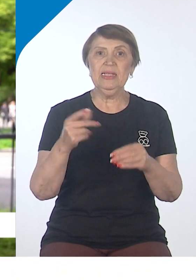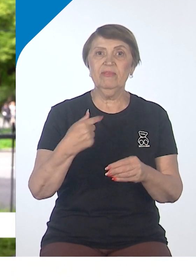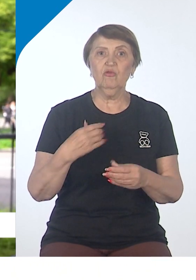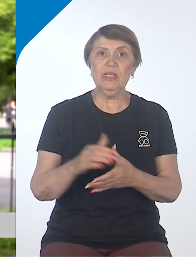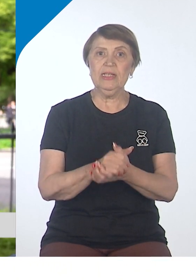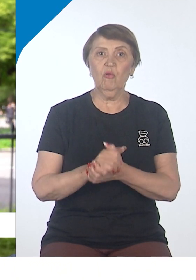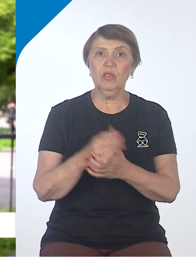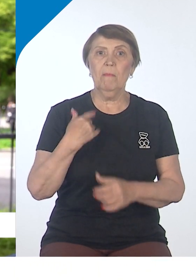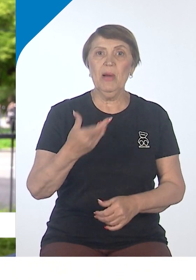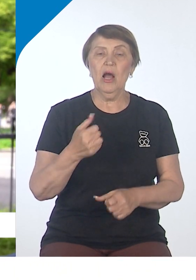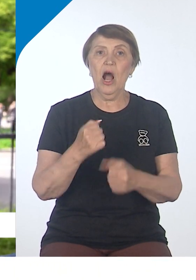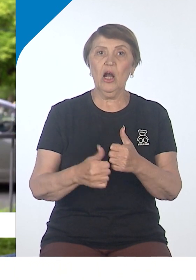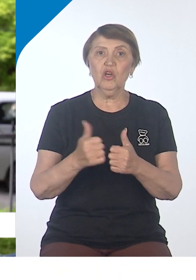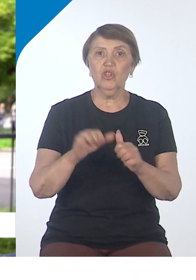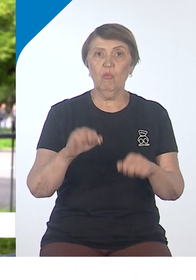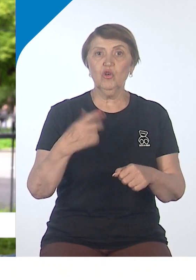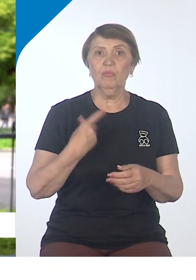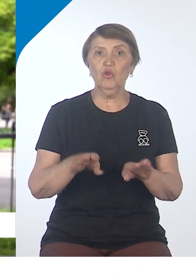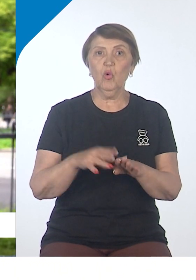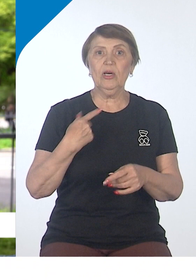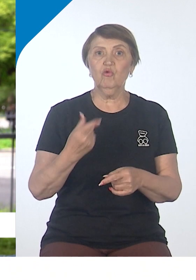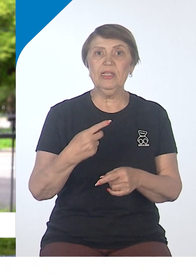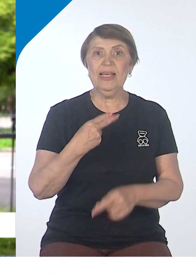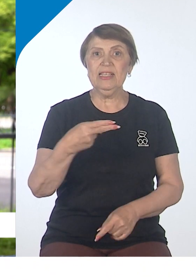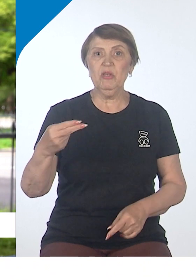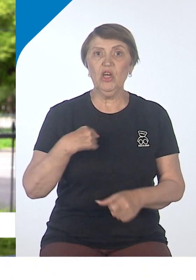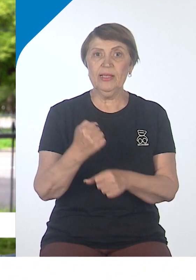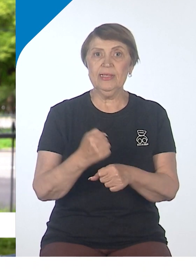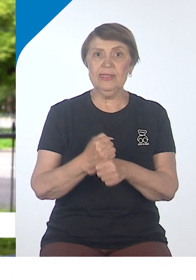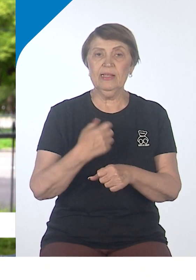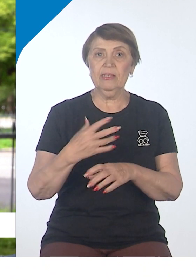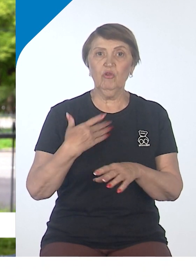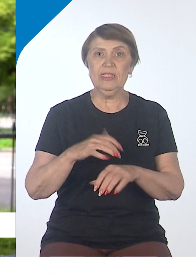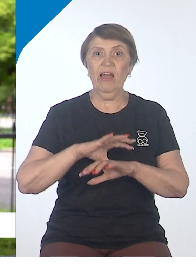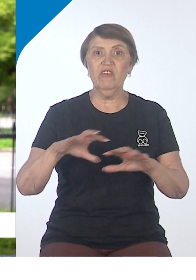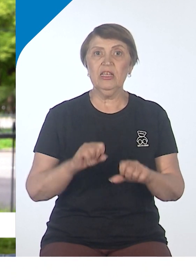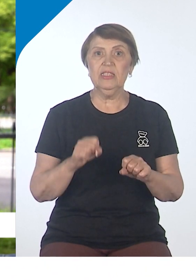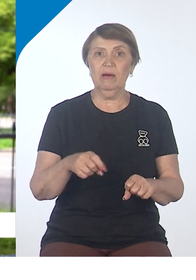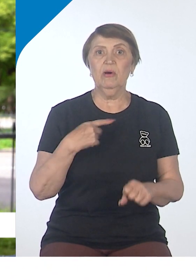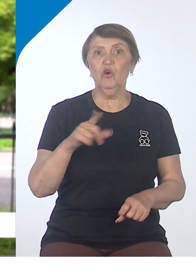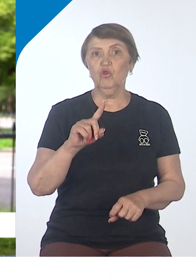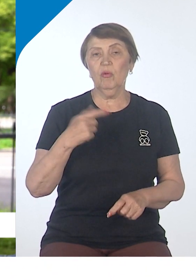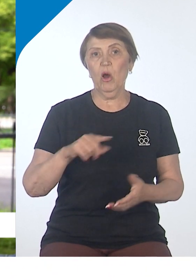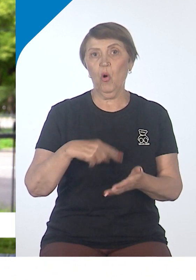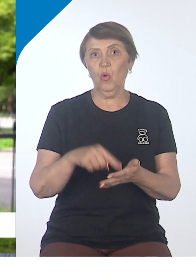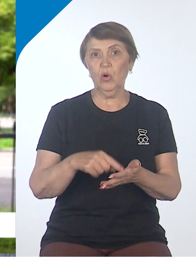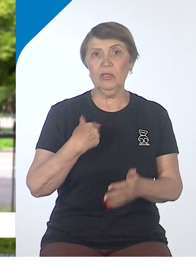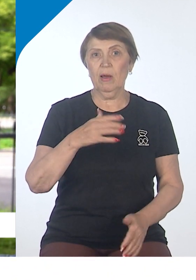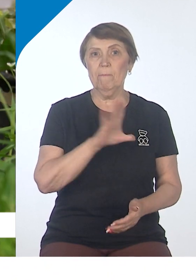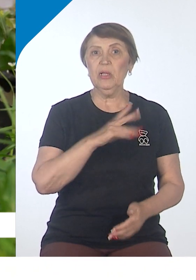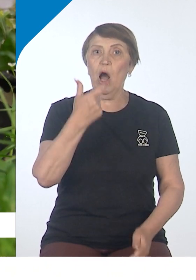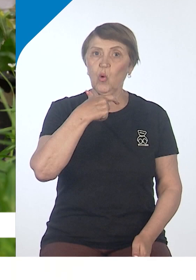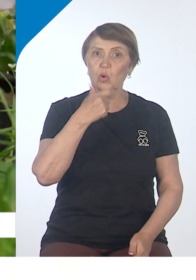можем не только замечания сделать властям, но и внести свой вклад в то, чтобы город был аккуратным,